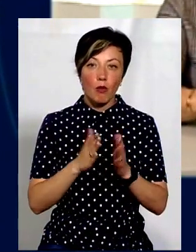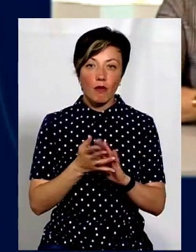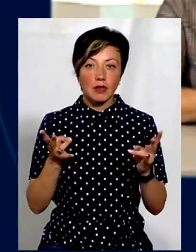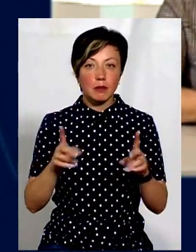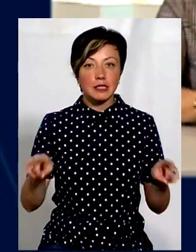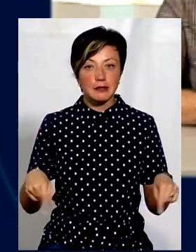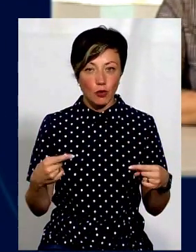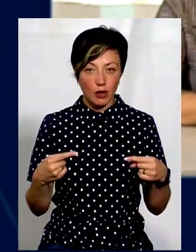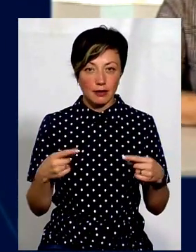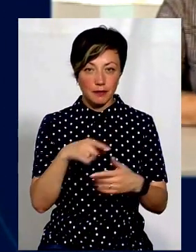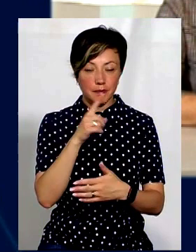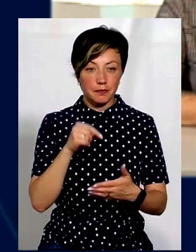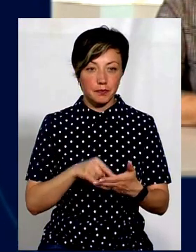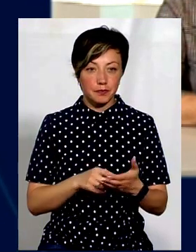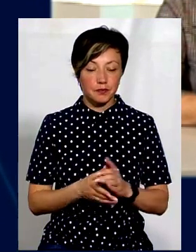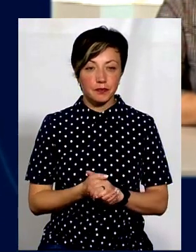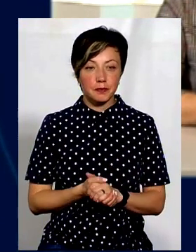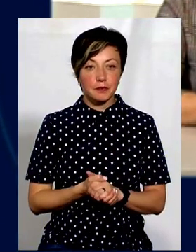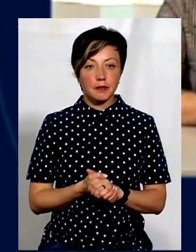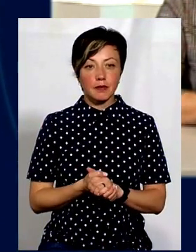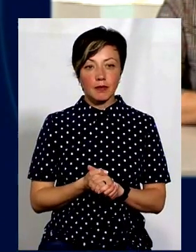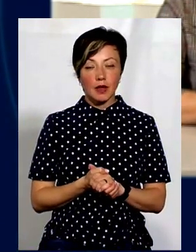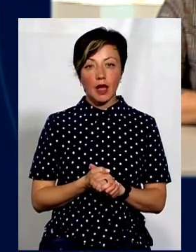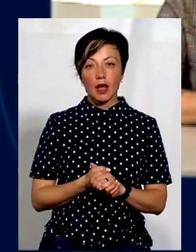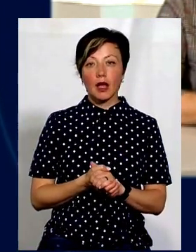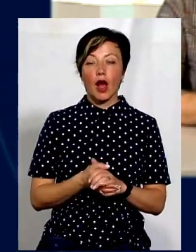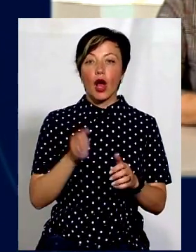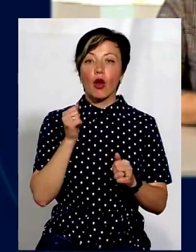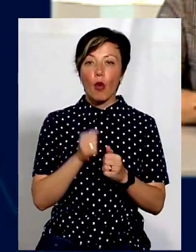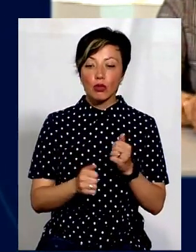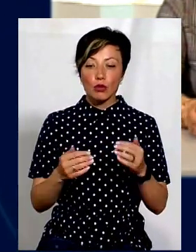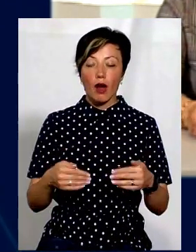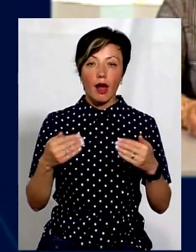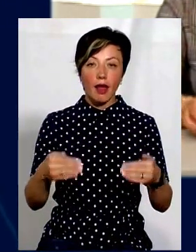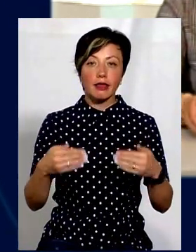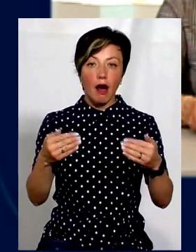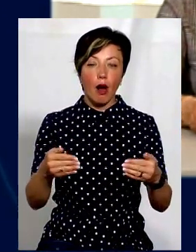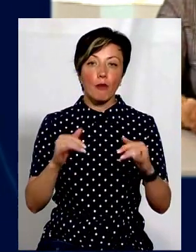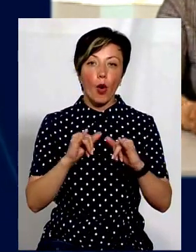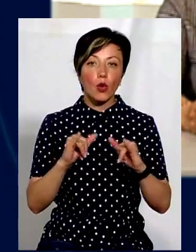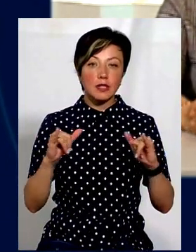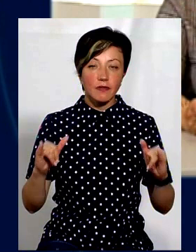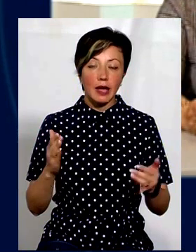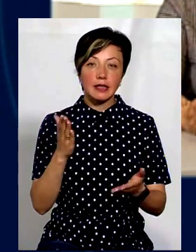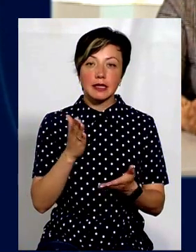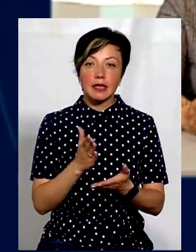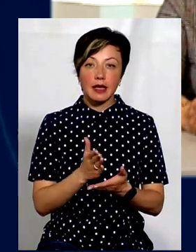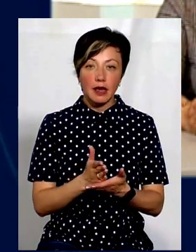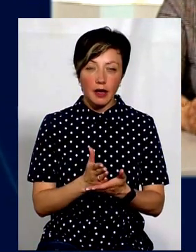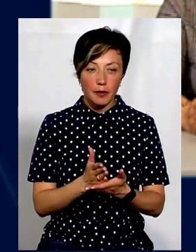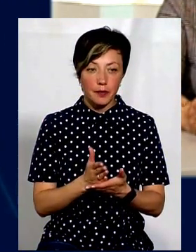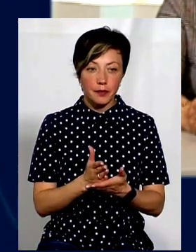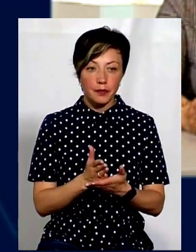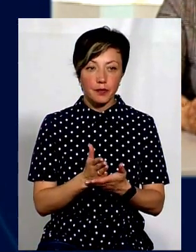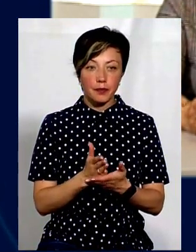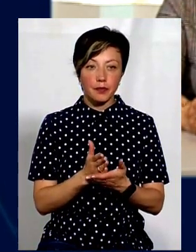створити для равликів? Ну, дивіться, тут для кожного етапу розведення є, власне,